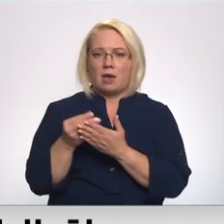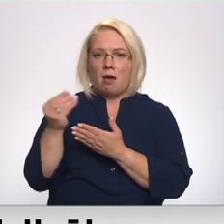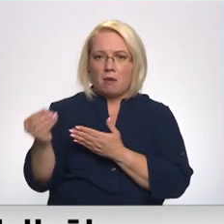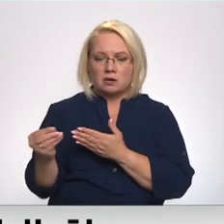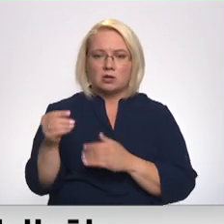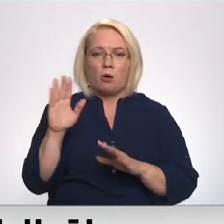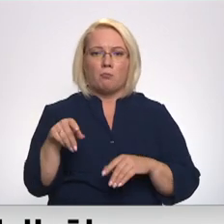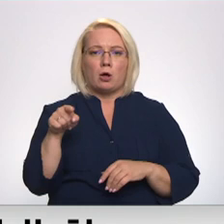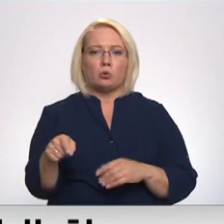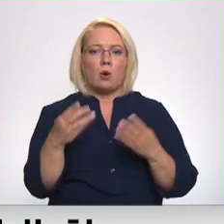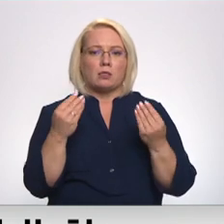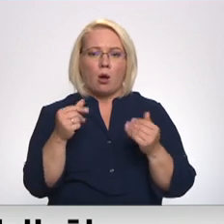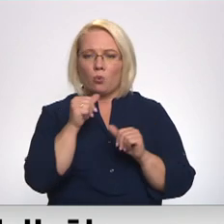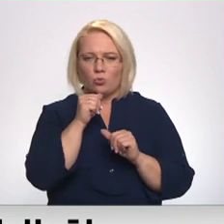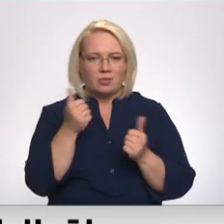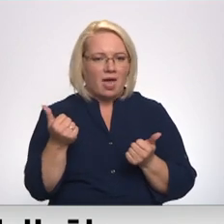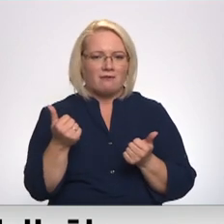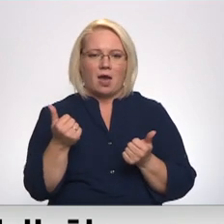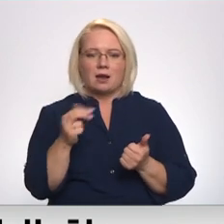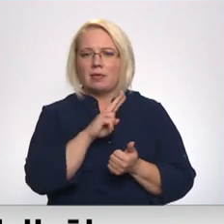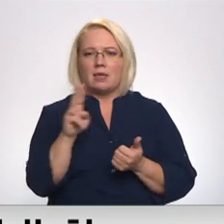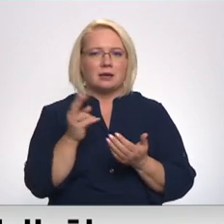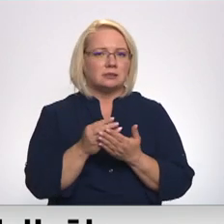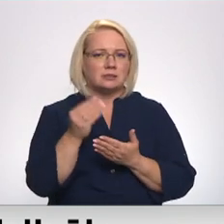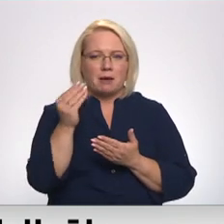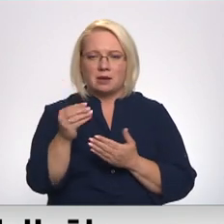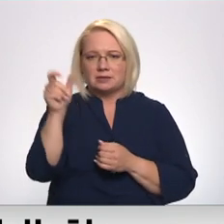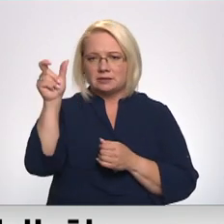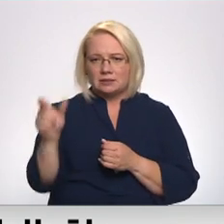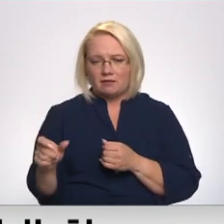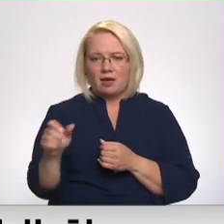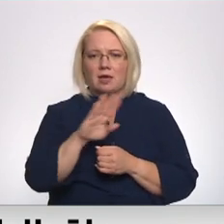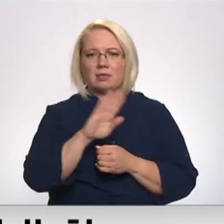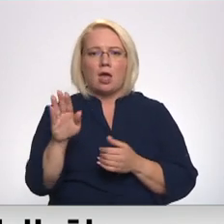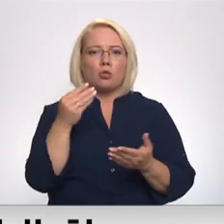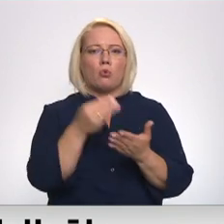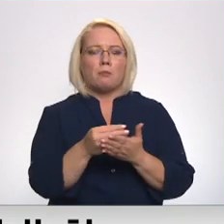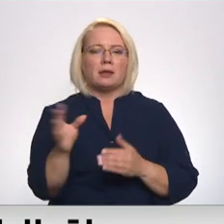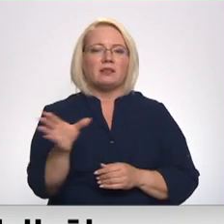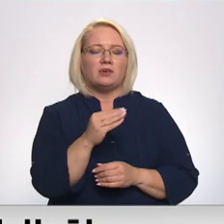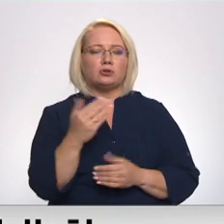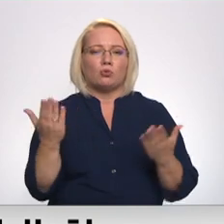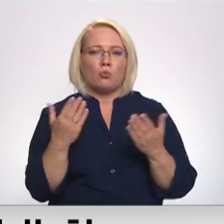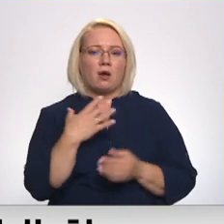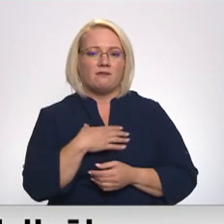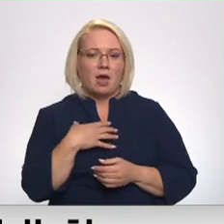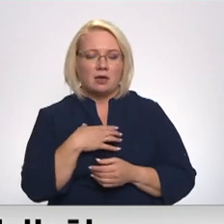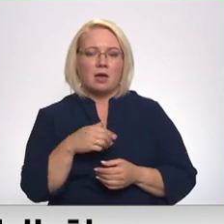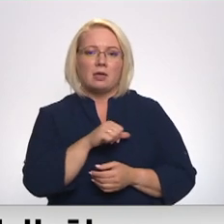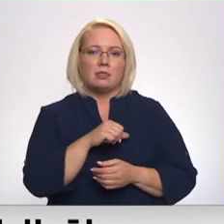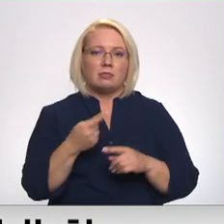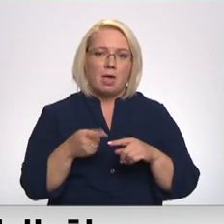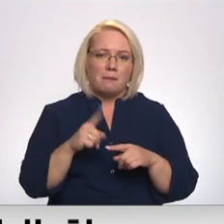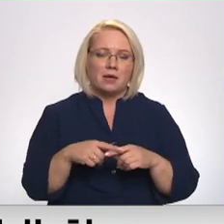nevar nesamaksāt cilvēkam, ne nopirkt visu, ko vajag, tāpēc kaut kam